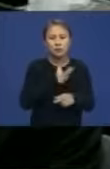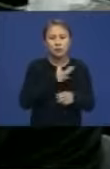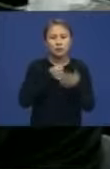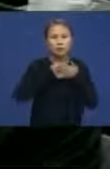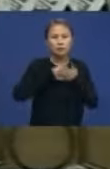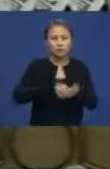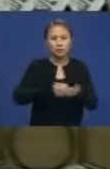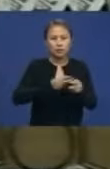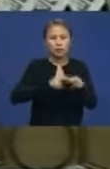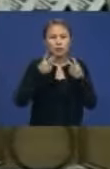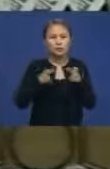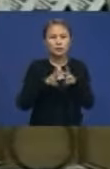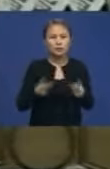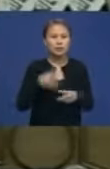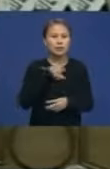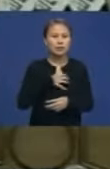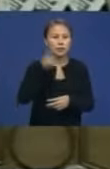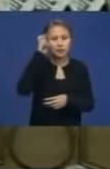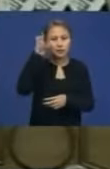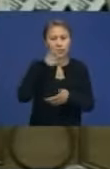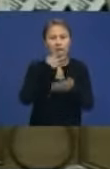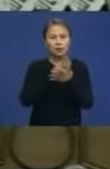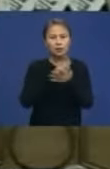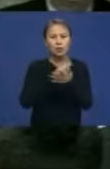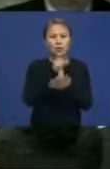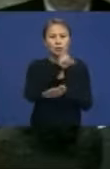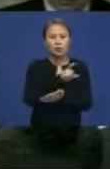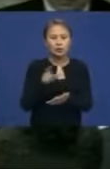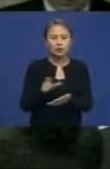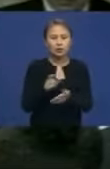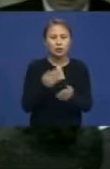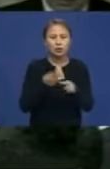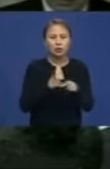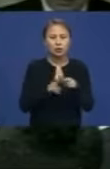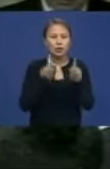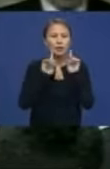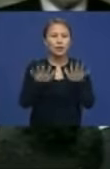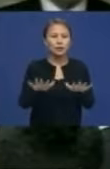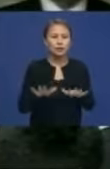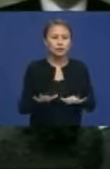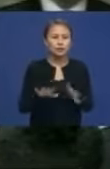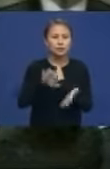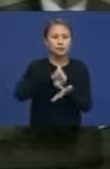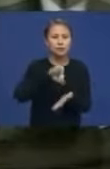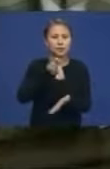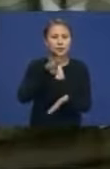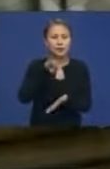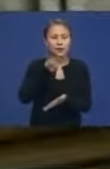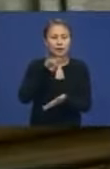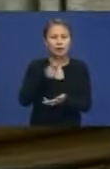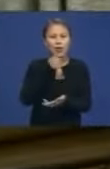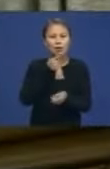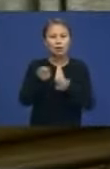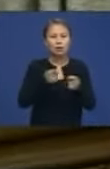Ирак жерінде президент, премьер-министрдің кеңгі маңызды мемлекеттік лауазымға жатады. Ал одаң кеңгі орын парламент спикері. Бұл